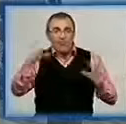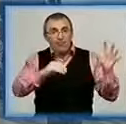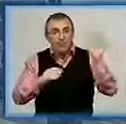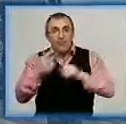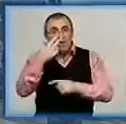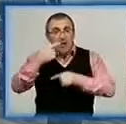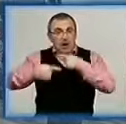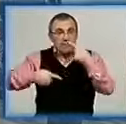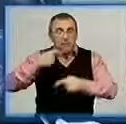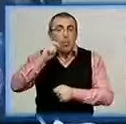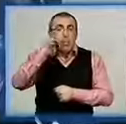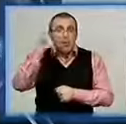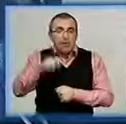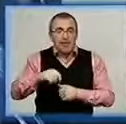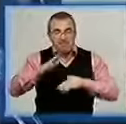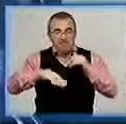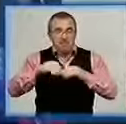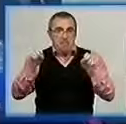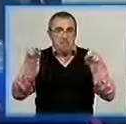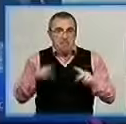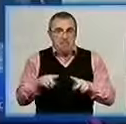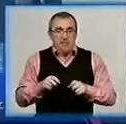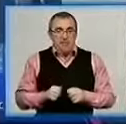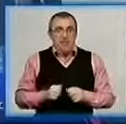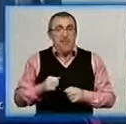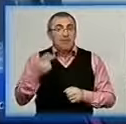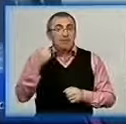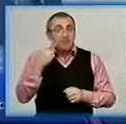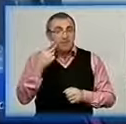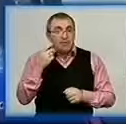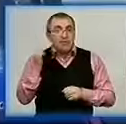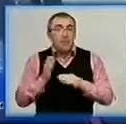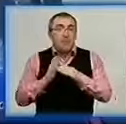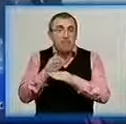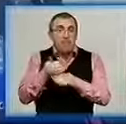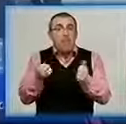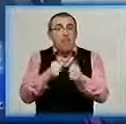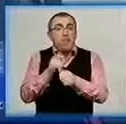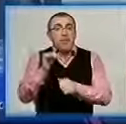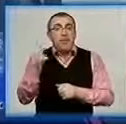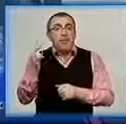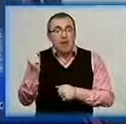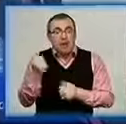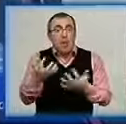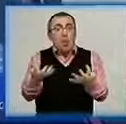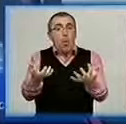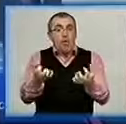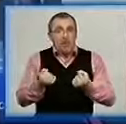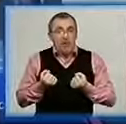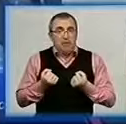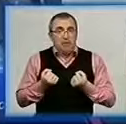традиційних українських ремесел. Святкові дні – це завжди можливість прийти до бібліотеки і отримати